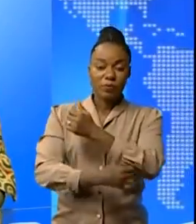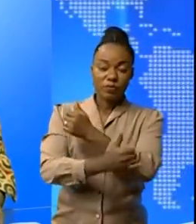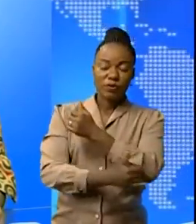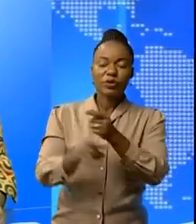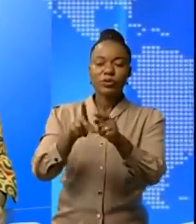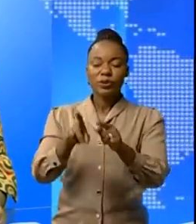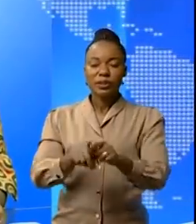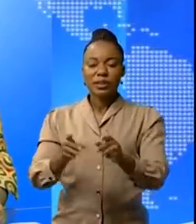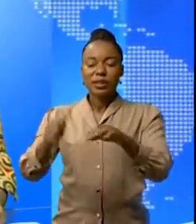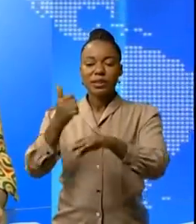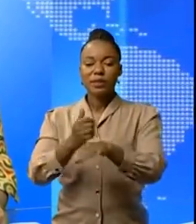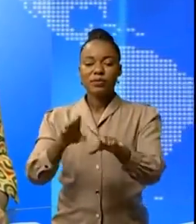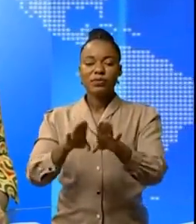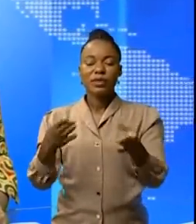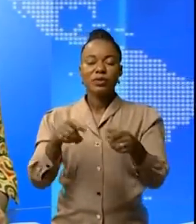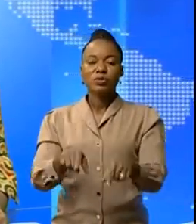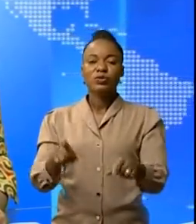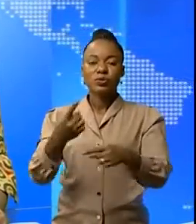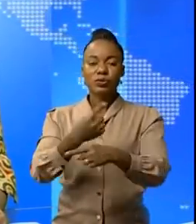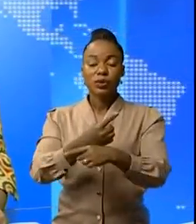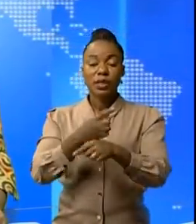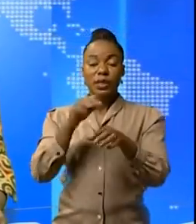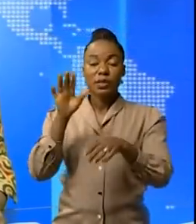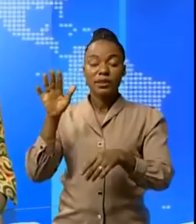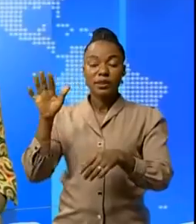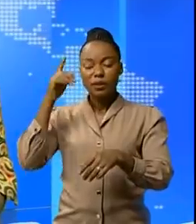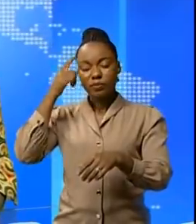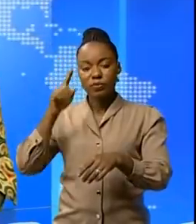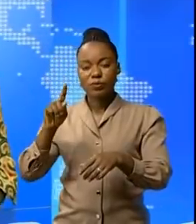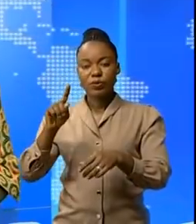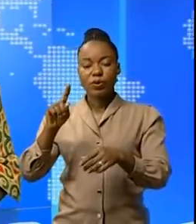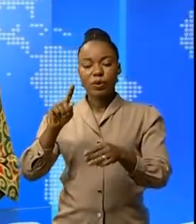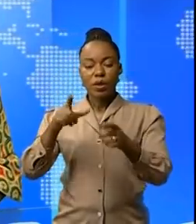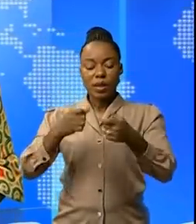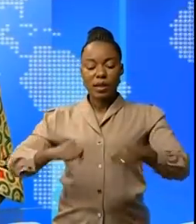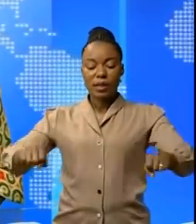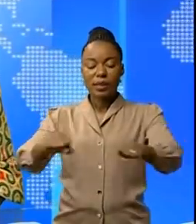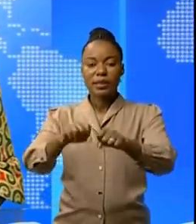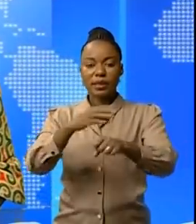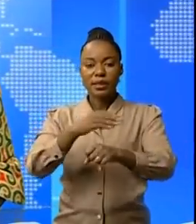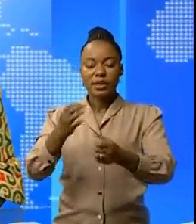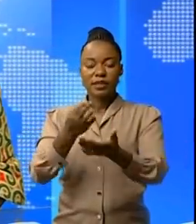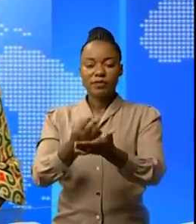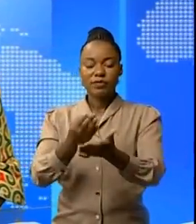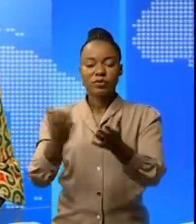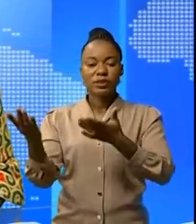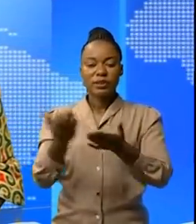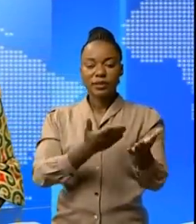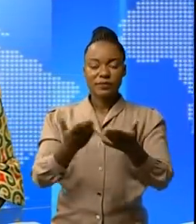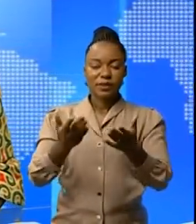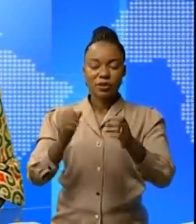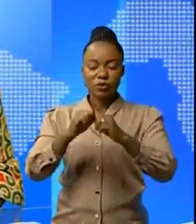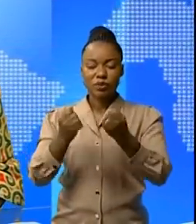'atelier ouvert ici à Kinshasa et organisé en faveur de cadres et agents du fonds national de services sociaux